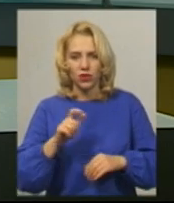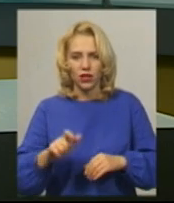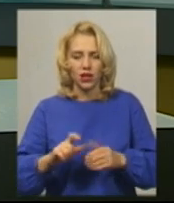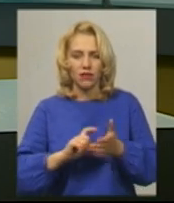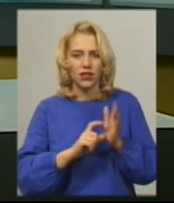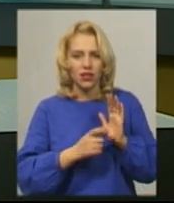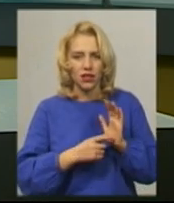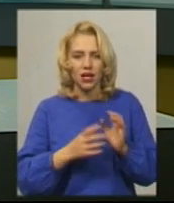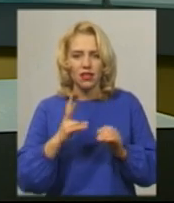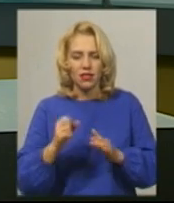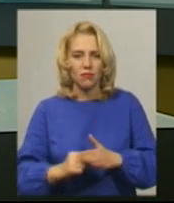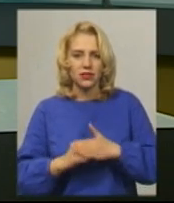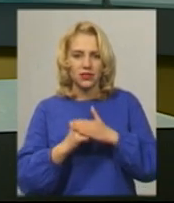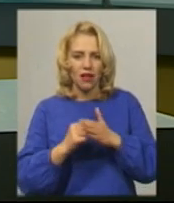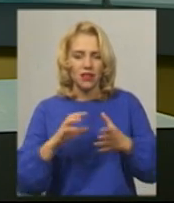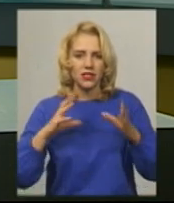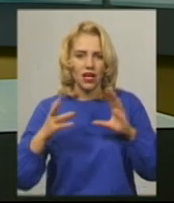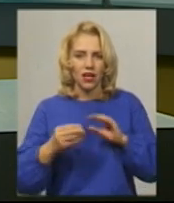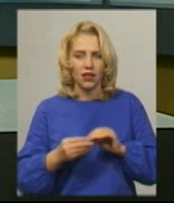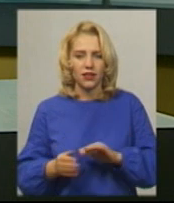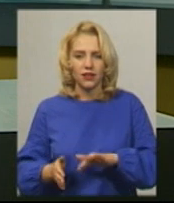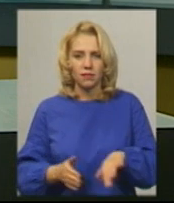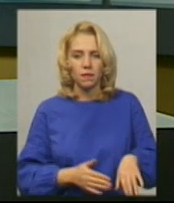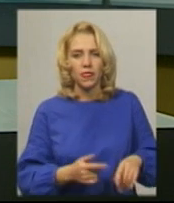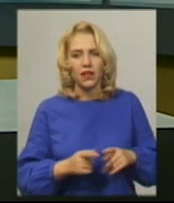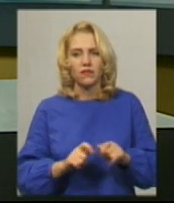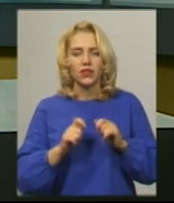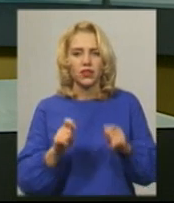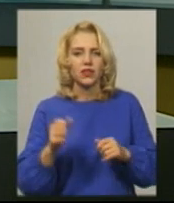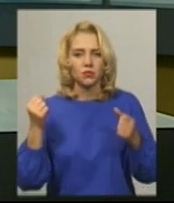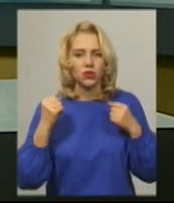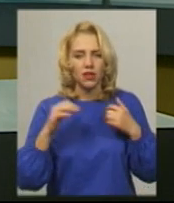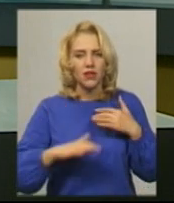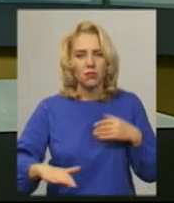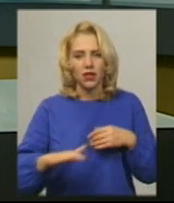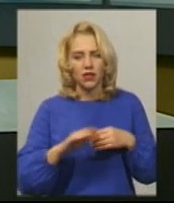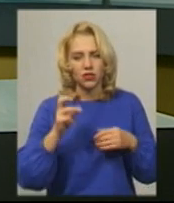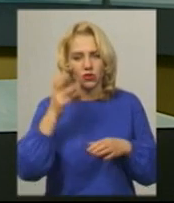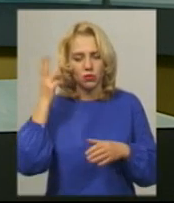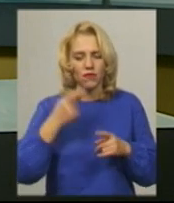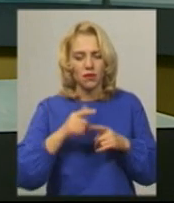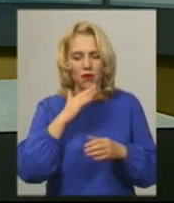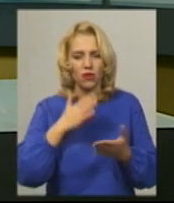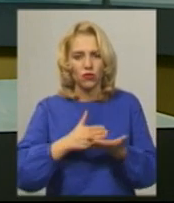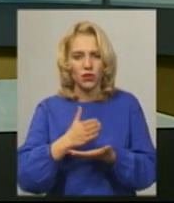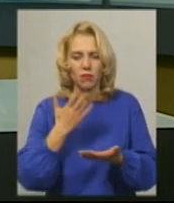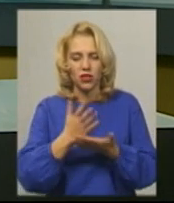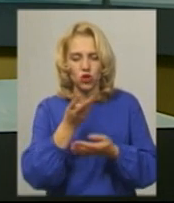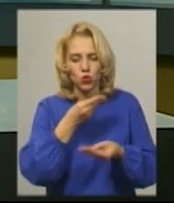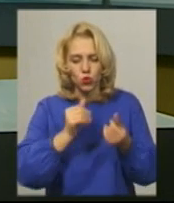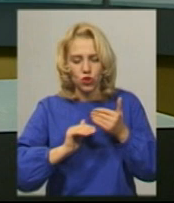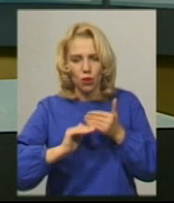23-й спортивний майданчик відкрили сьогодні у Хмельницькому. Він багатофункціональний, має штучне покриття.